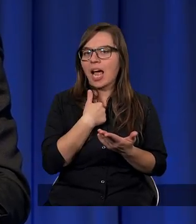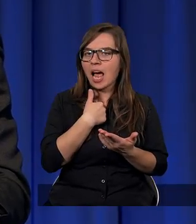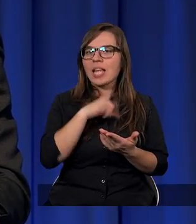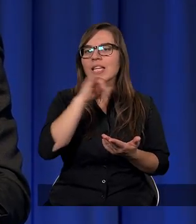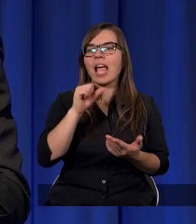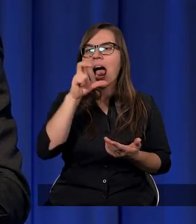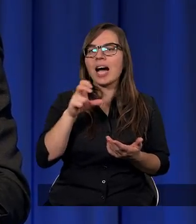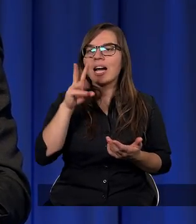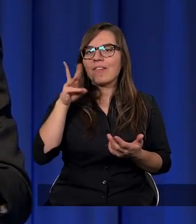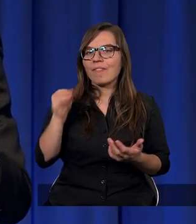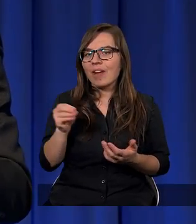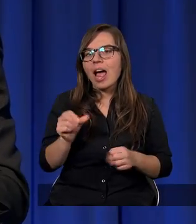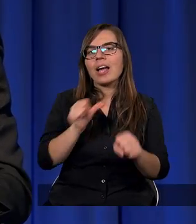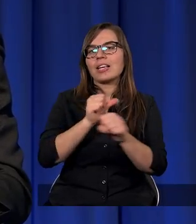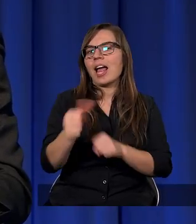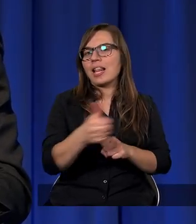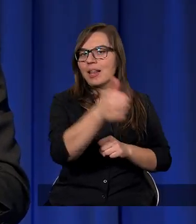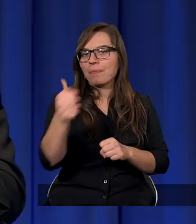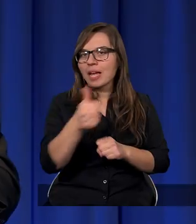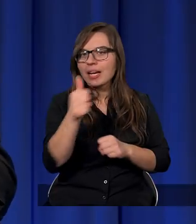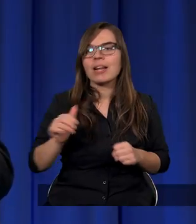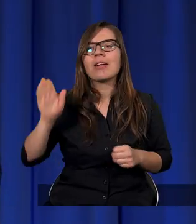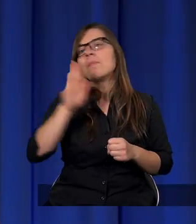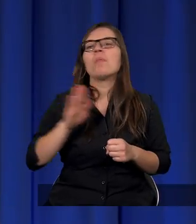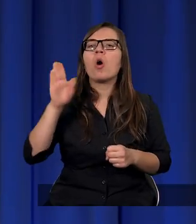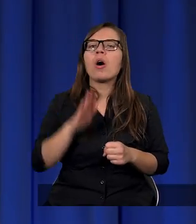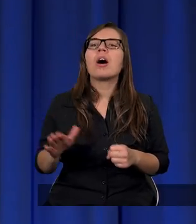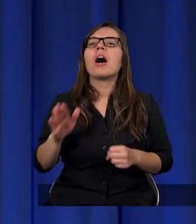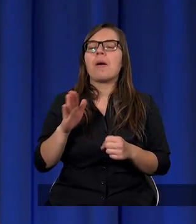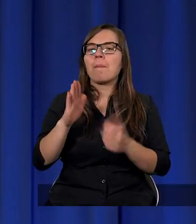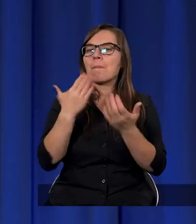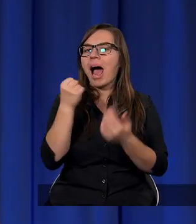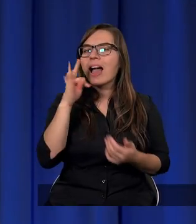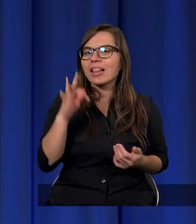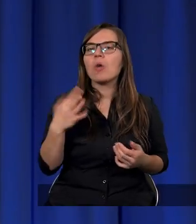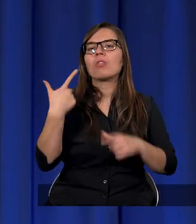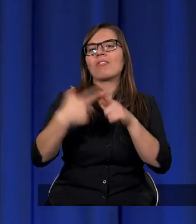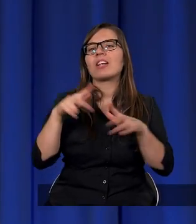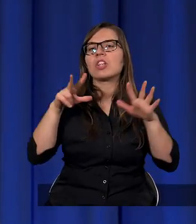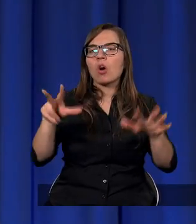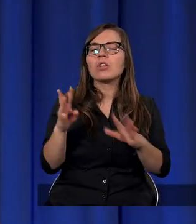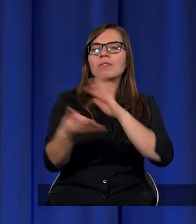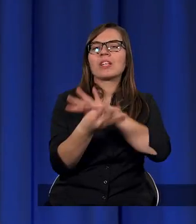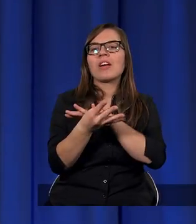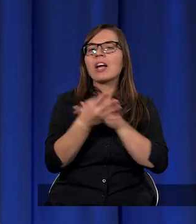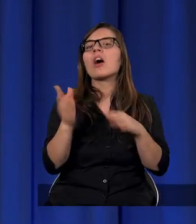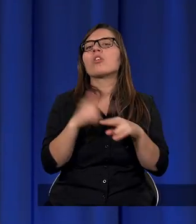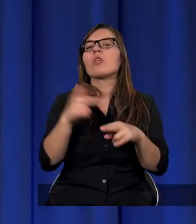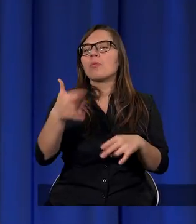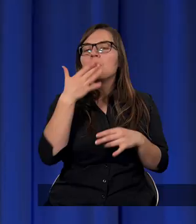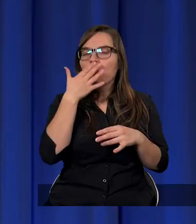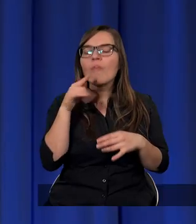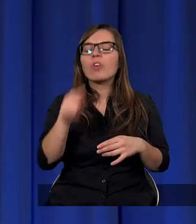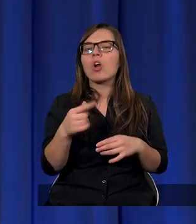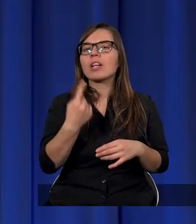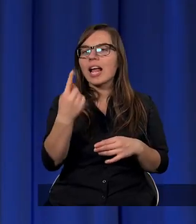Jahwe, jestem jedynym Bogiem. Mamy Mateusza 28.19, który znowu o